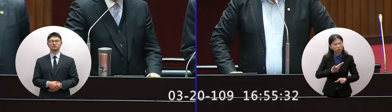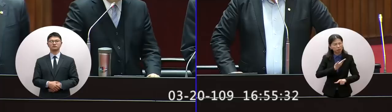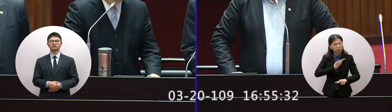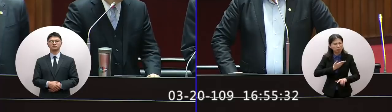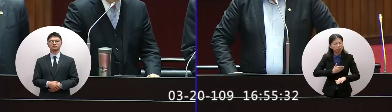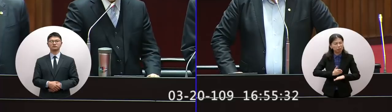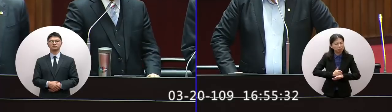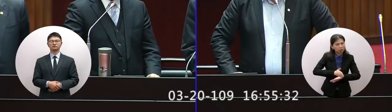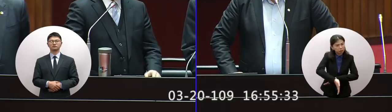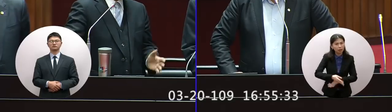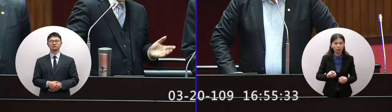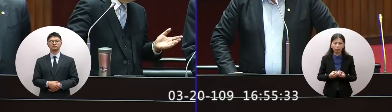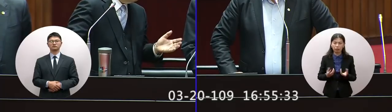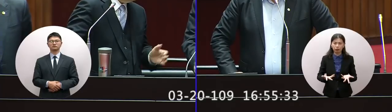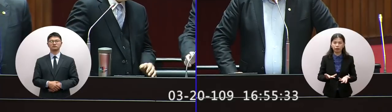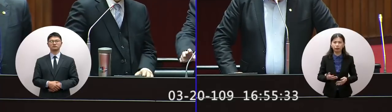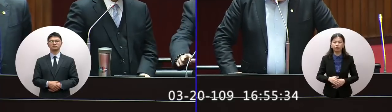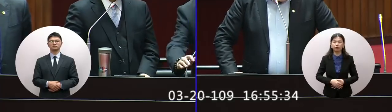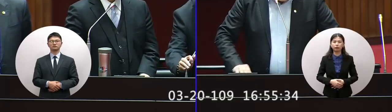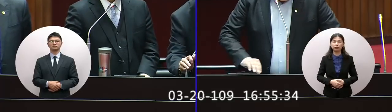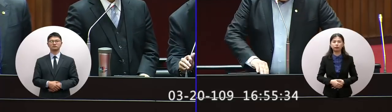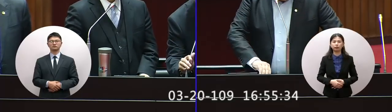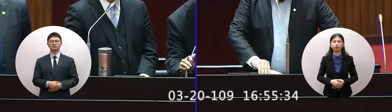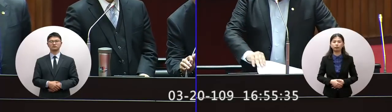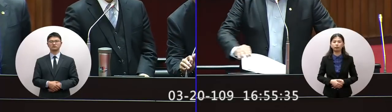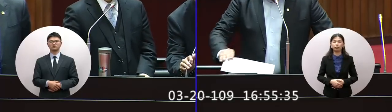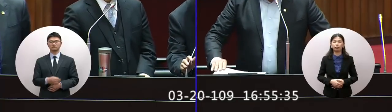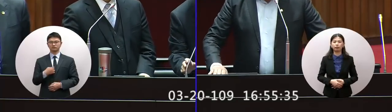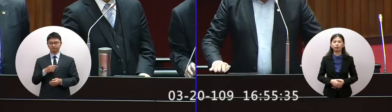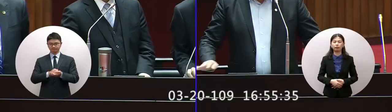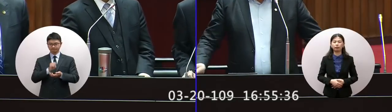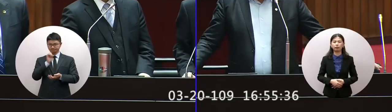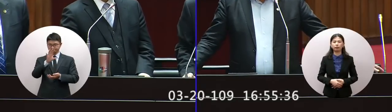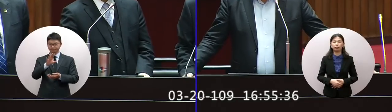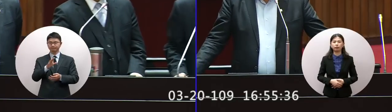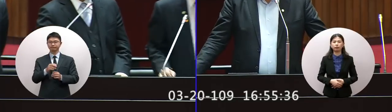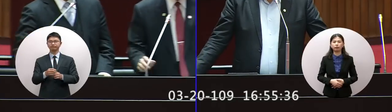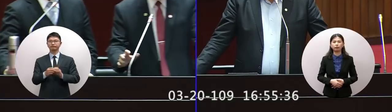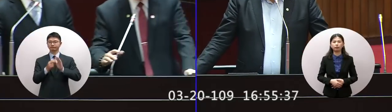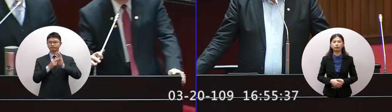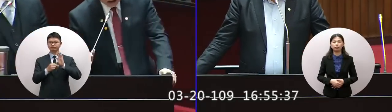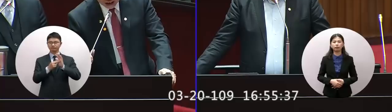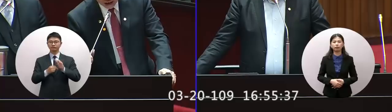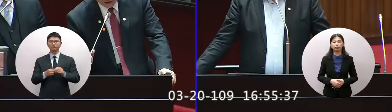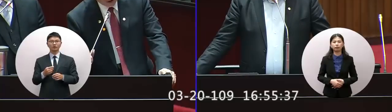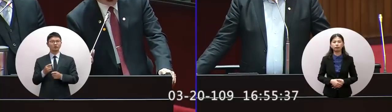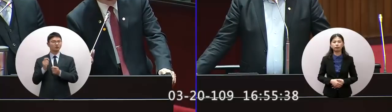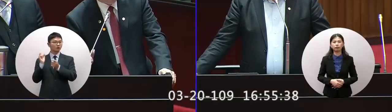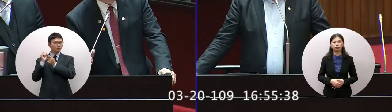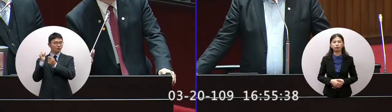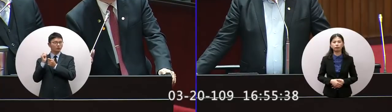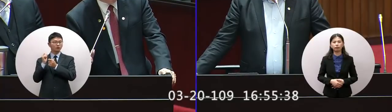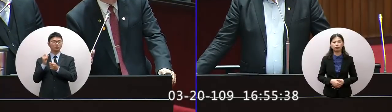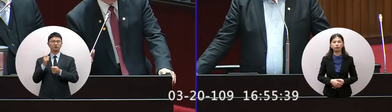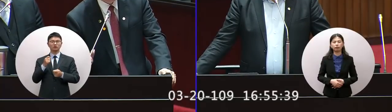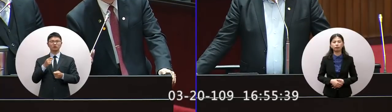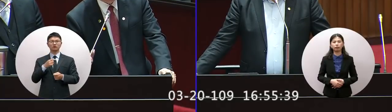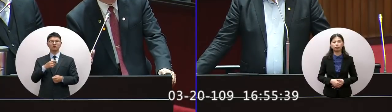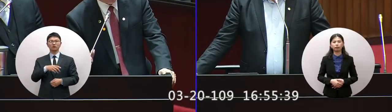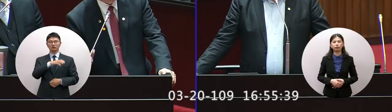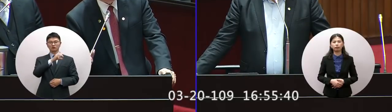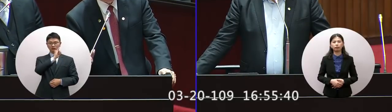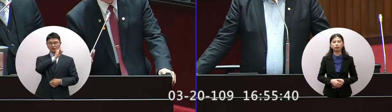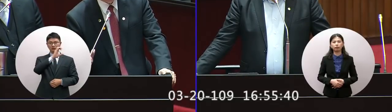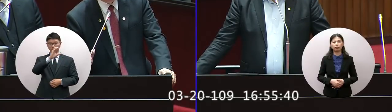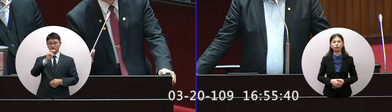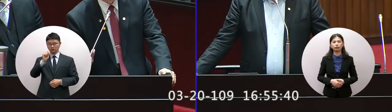寒冬等到疫苗出來保長 來所以我跟委員報告前幾天我也跟我們IC